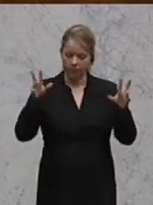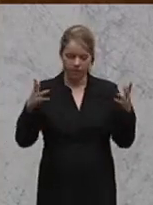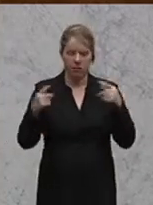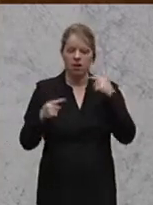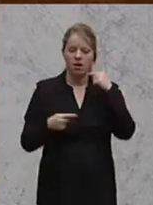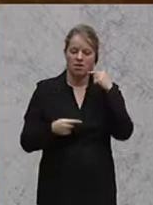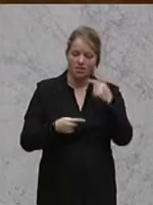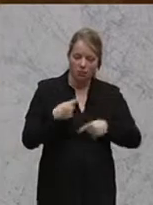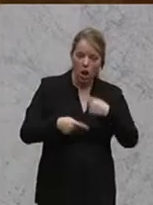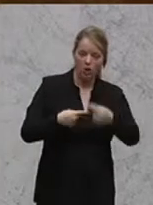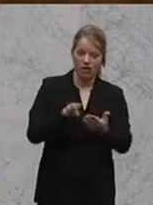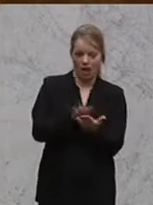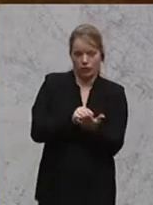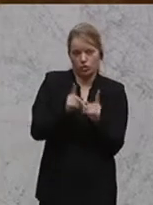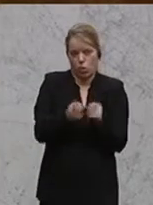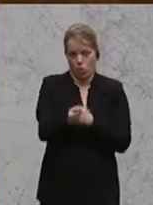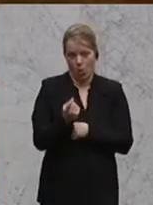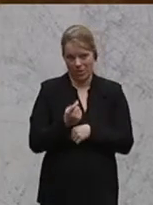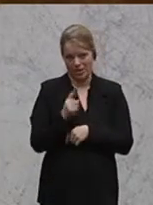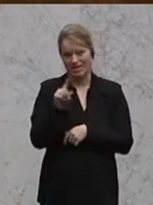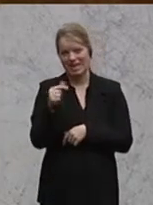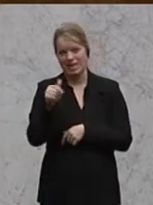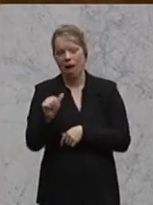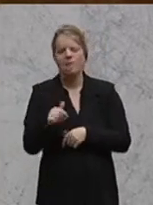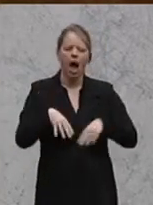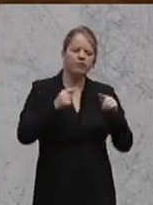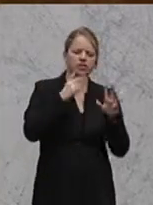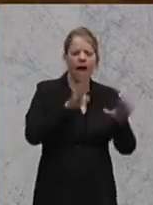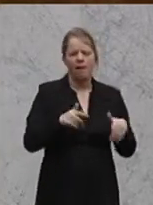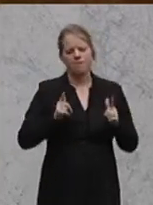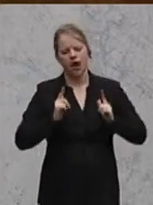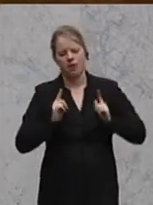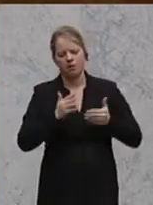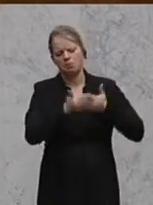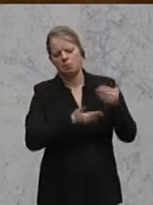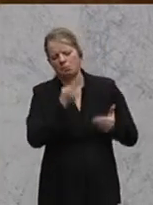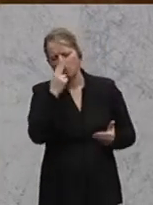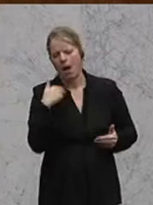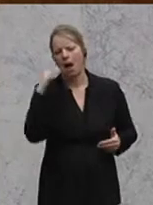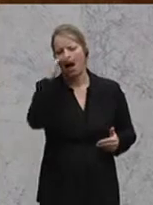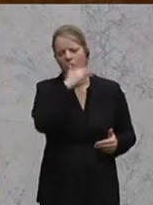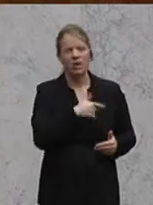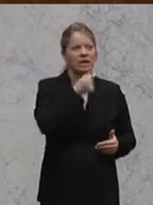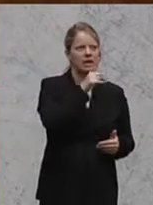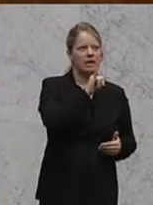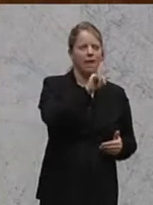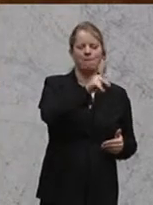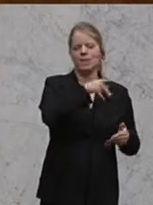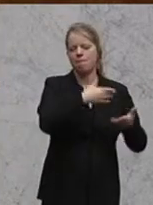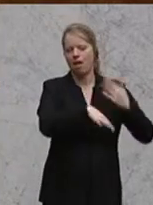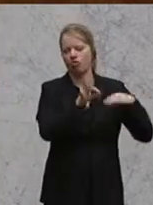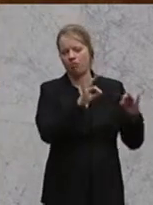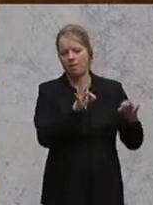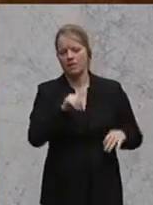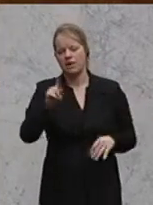soll kommen bei Zeta. Zuerst hat man lauern, ja, warte ab, was rauskommt, trägt sich nicht auf, Zeta ist für harmloser als DTIP und was wir sehen wollen. Das ist die